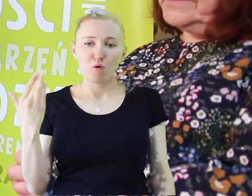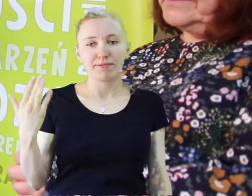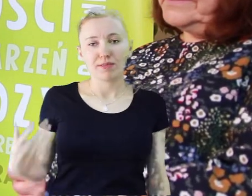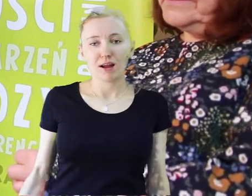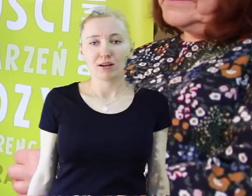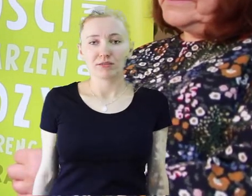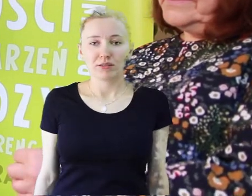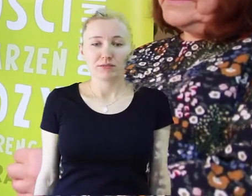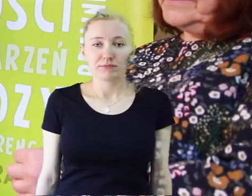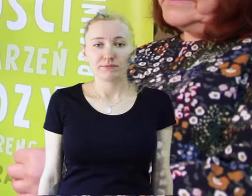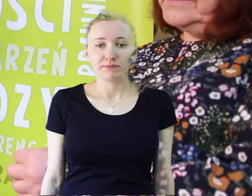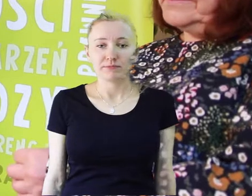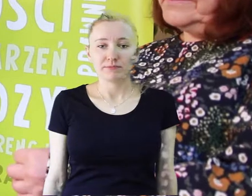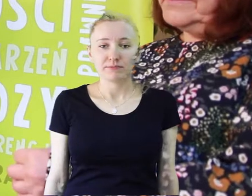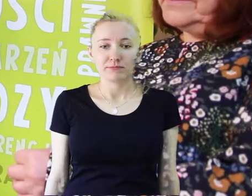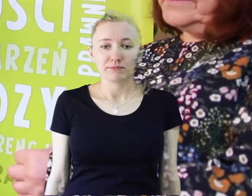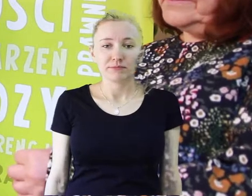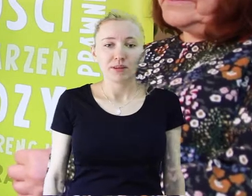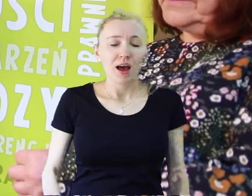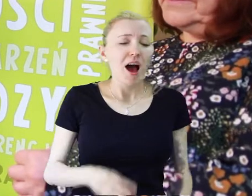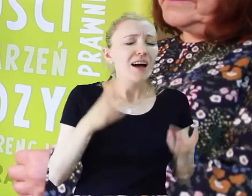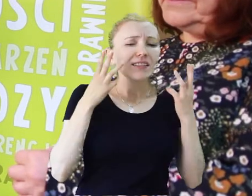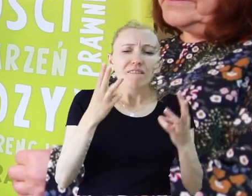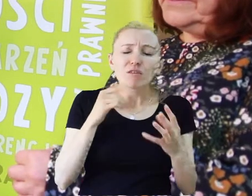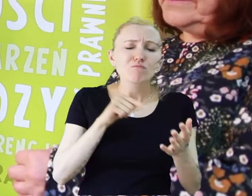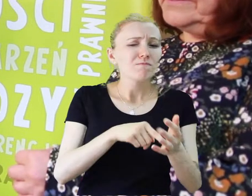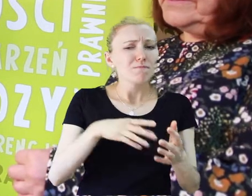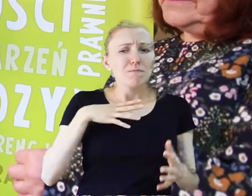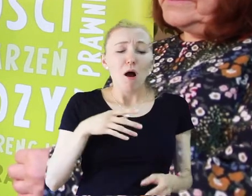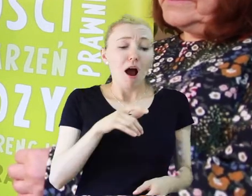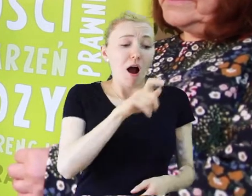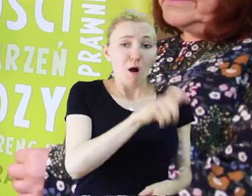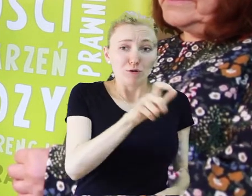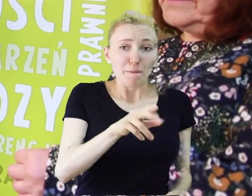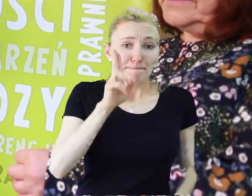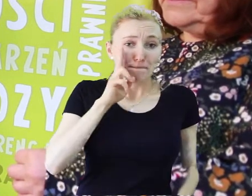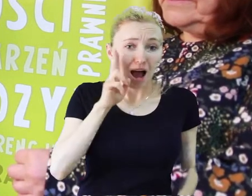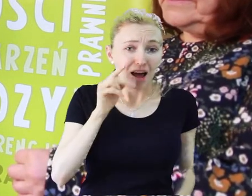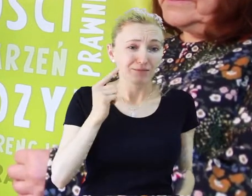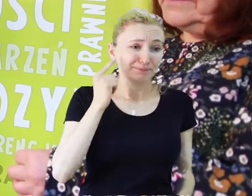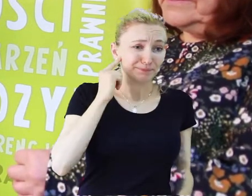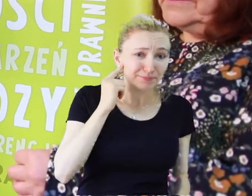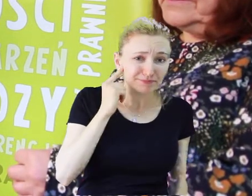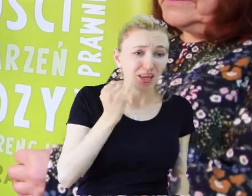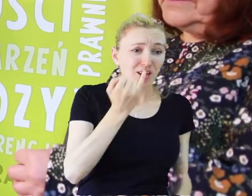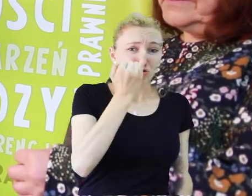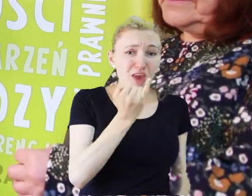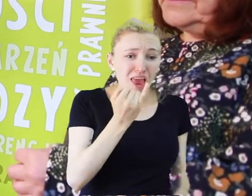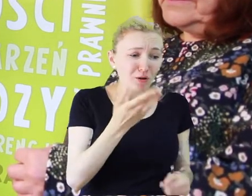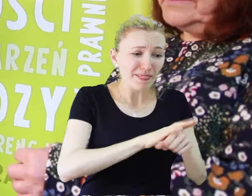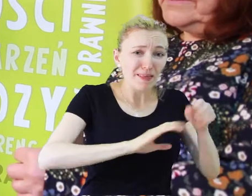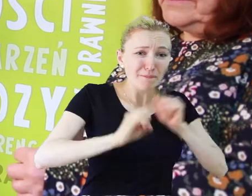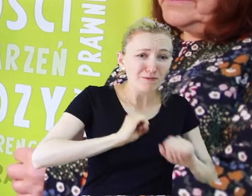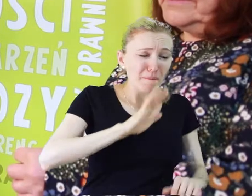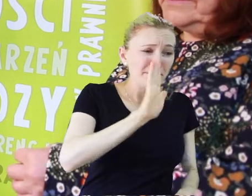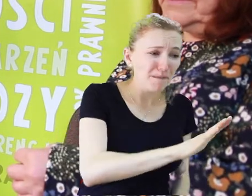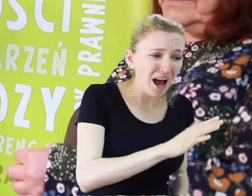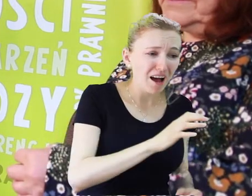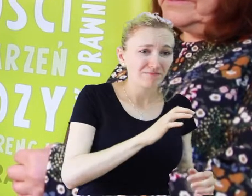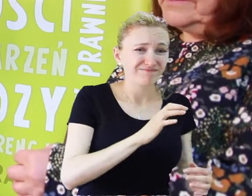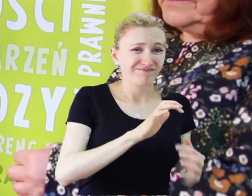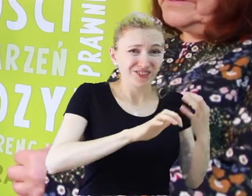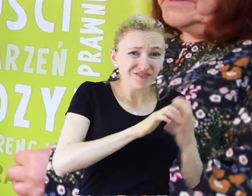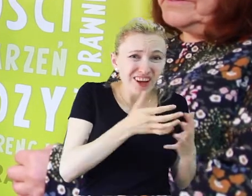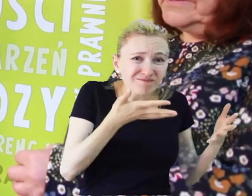zobaczyły, że z niepełnosprawnością swojego dziecka, z czymś, co w momencie diagnozy